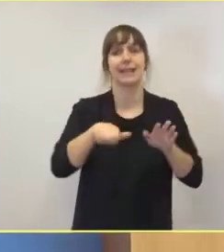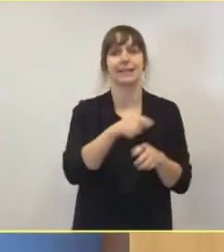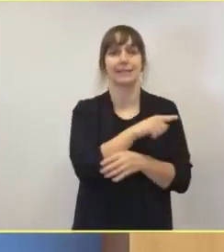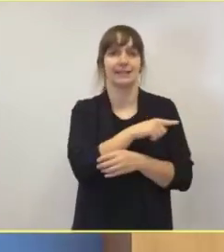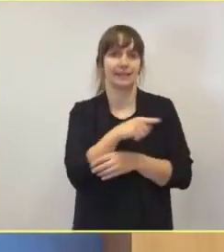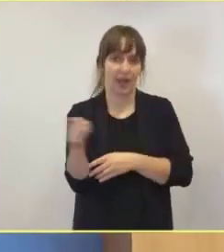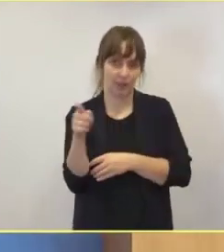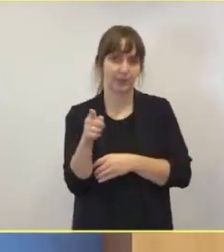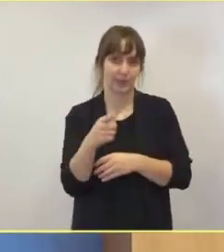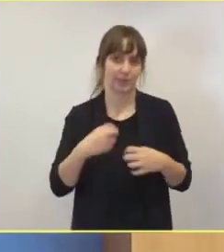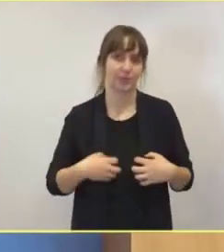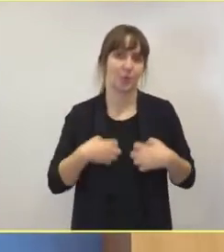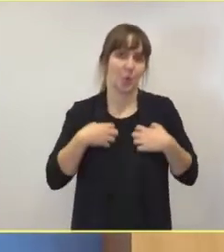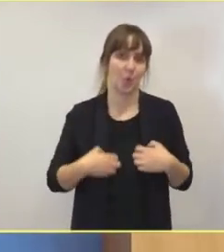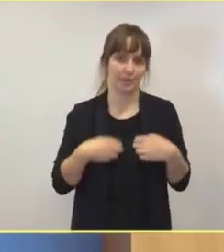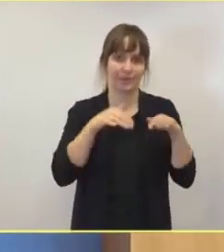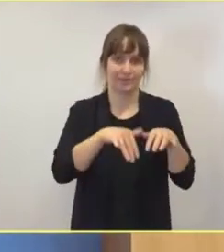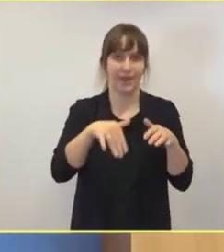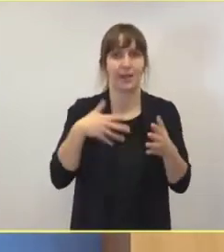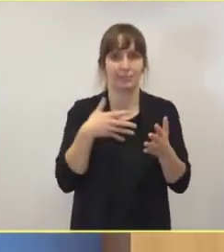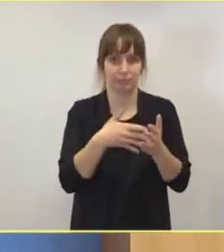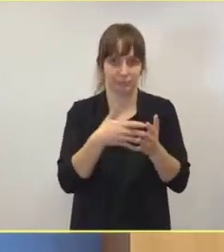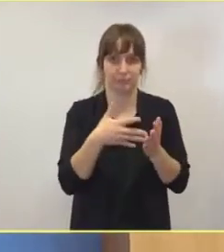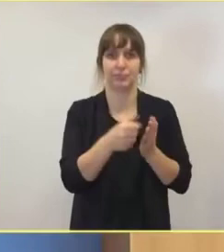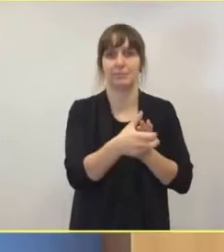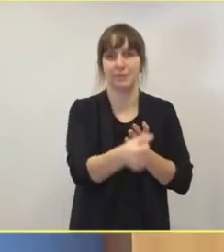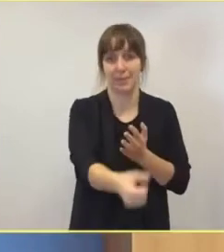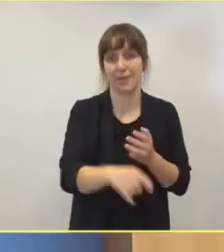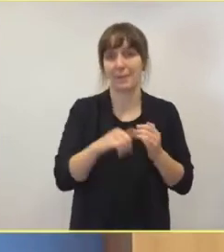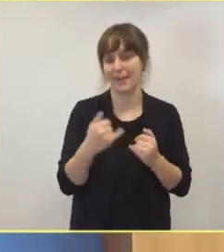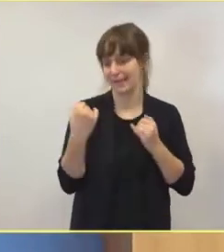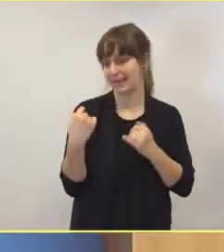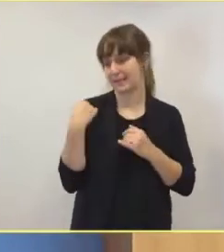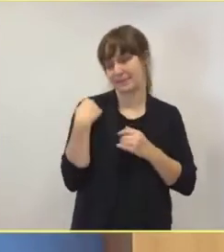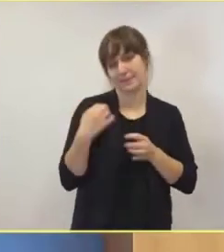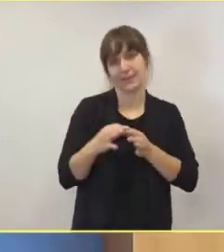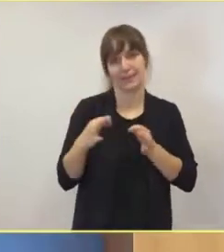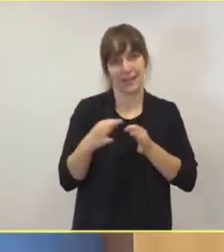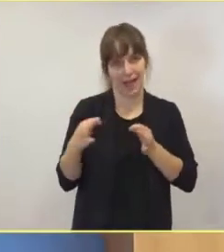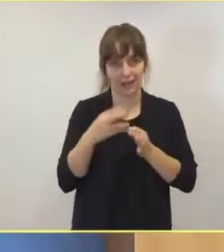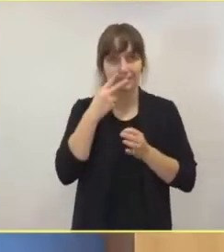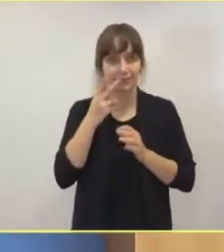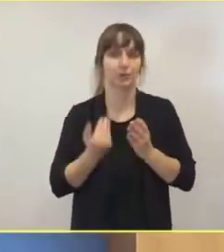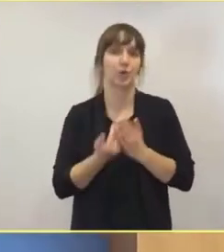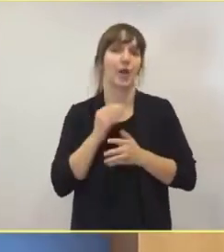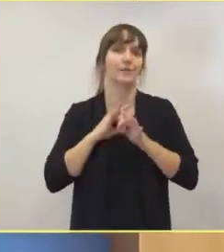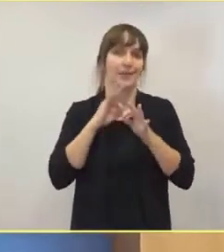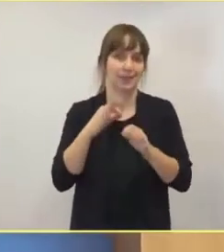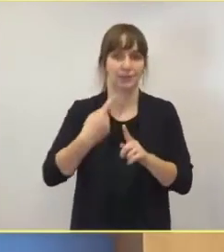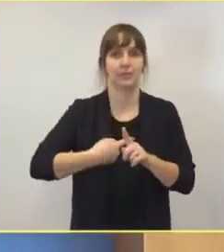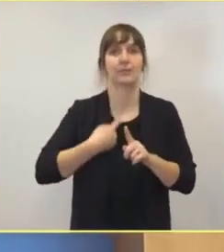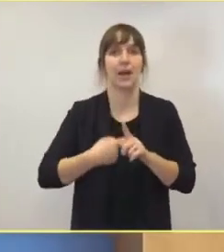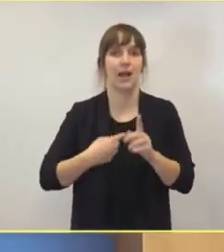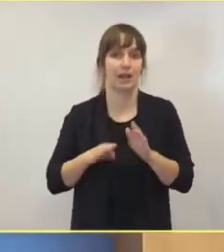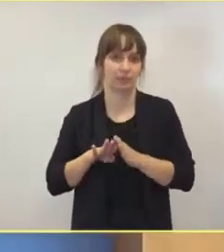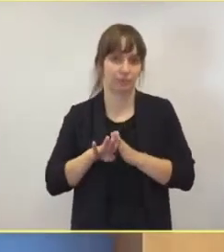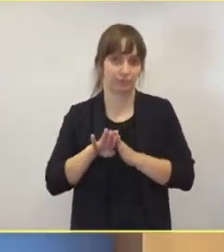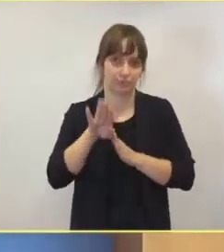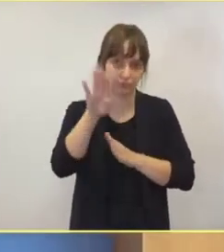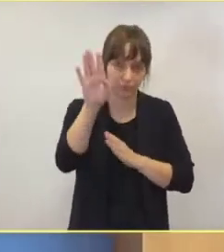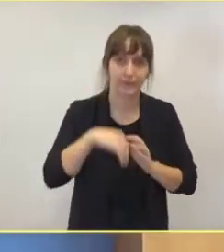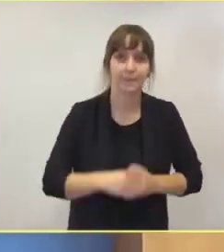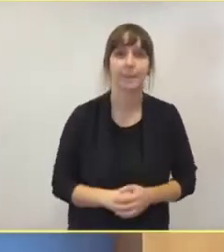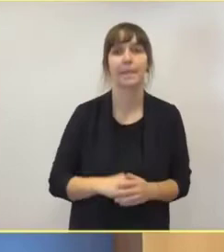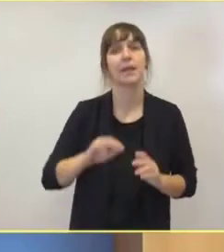spüren jetzt aber in den letzten Tagen einen Anstieg auch bei den Neuinfektionen und auch bei den